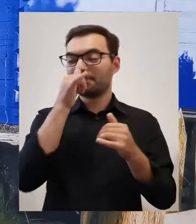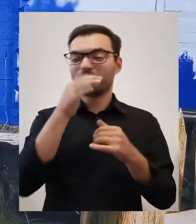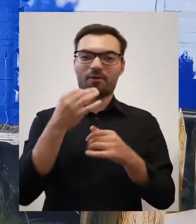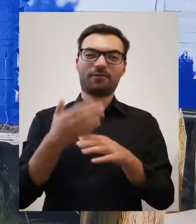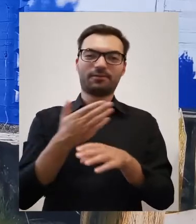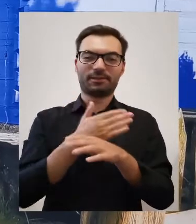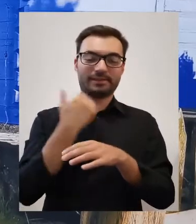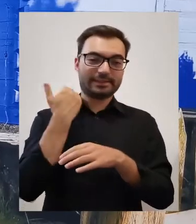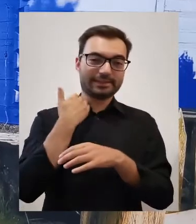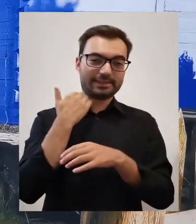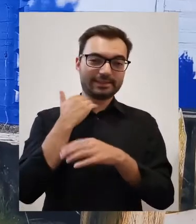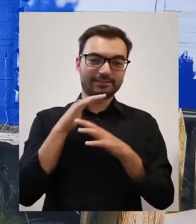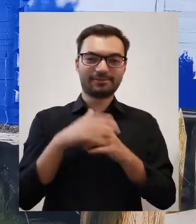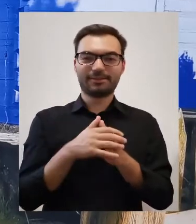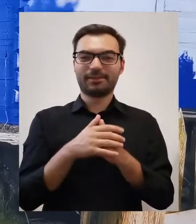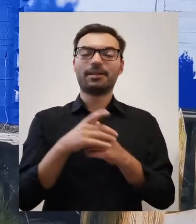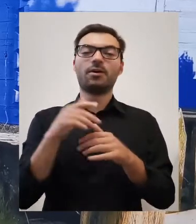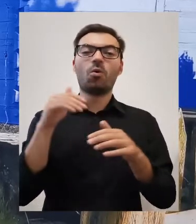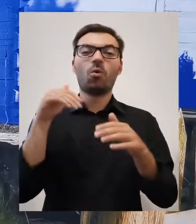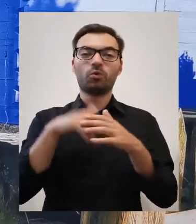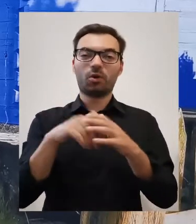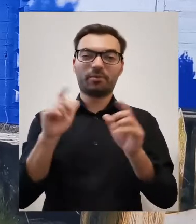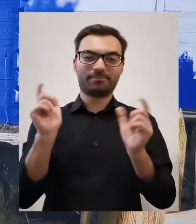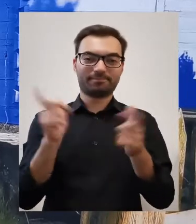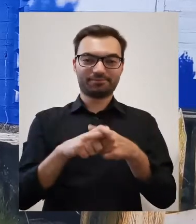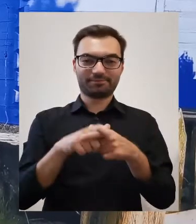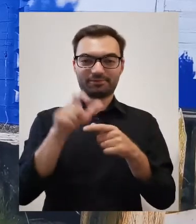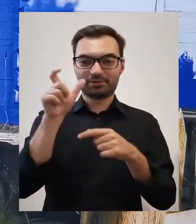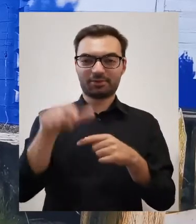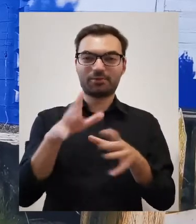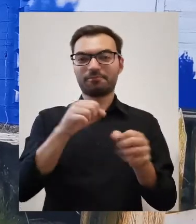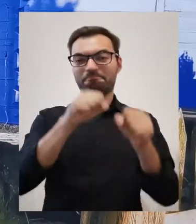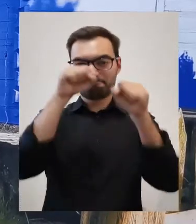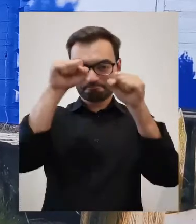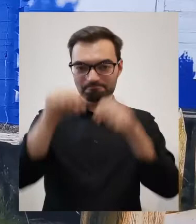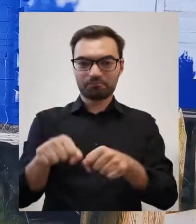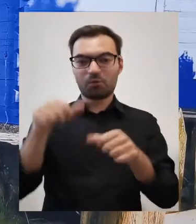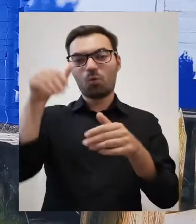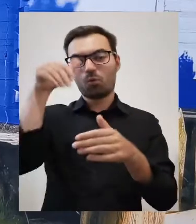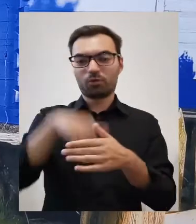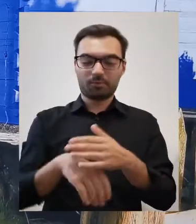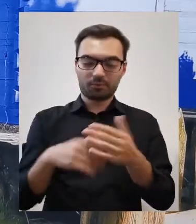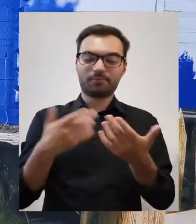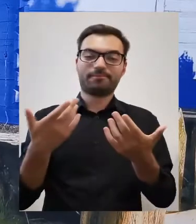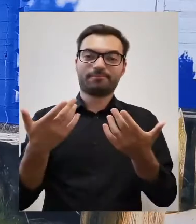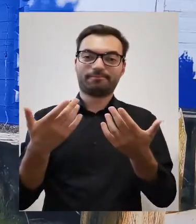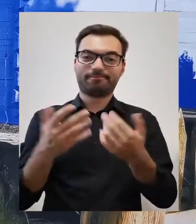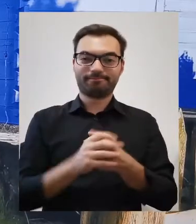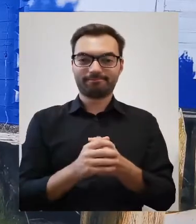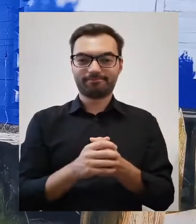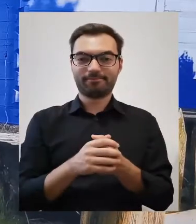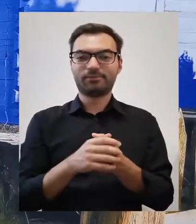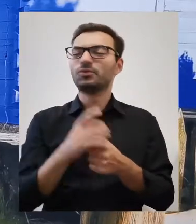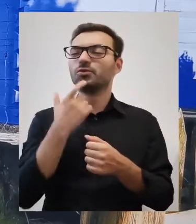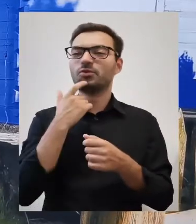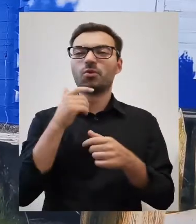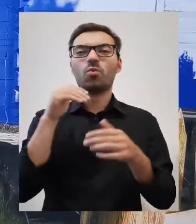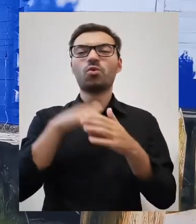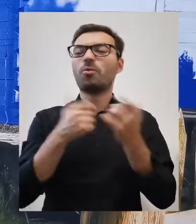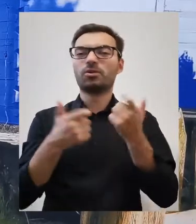za dużo gorzałki wcześniej się opił, no i dopadł go ten utopiec. I utopił, no bo cóż robią utopce?